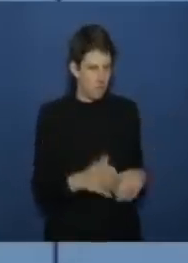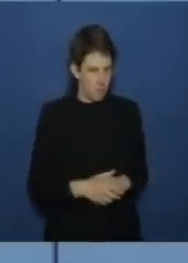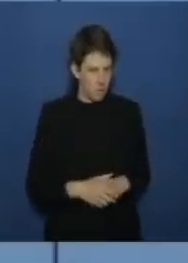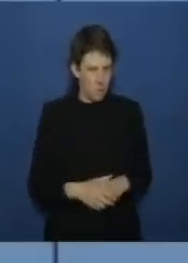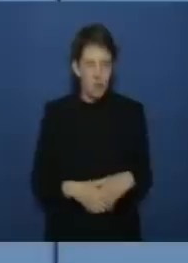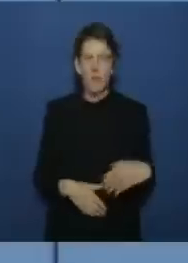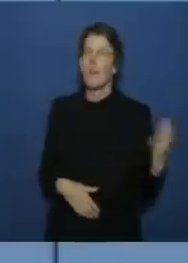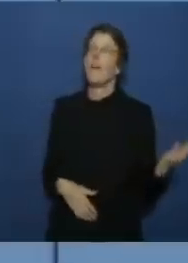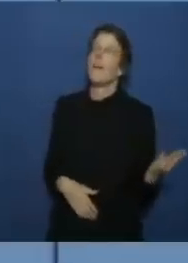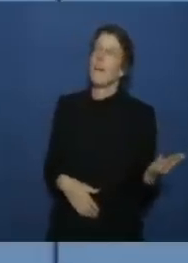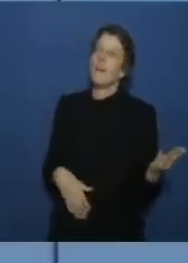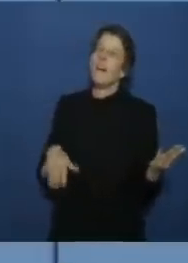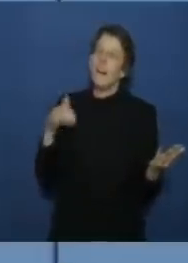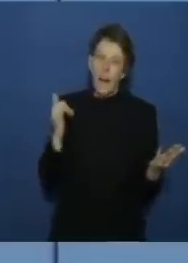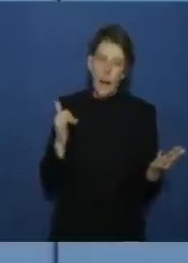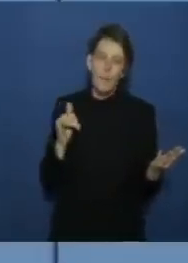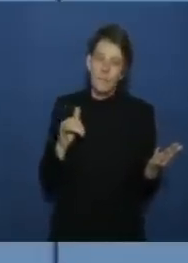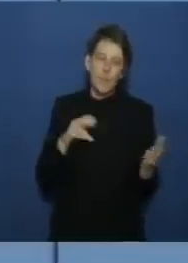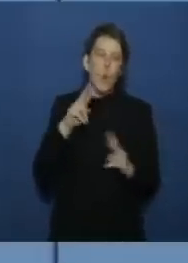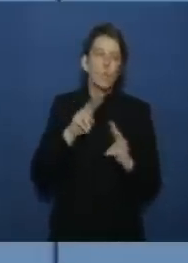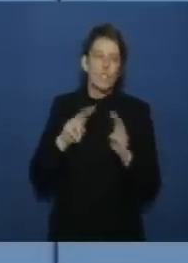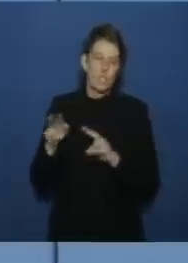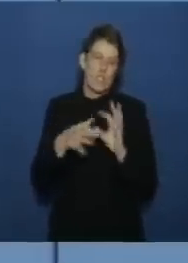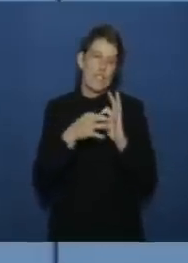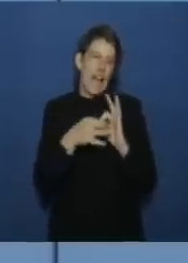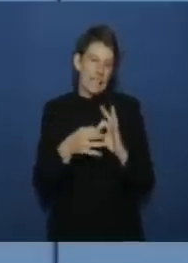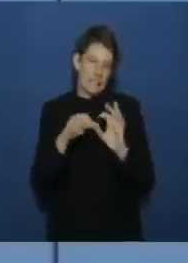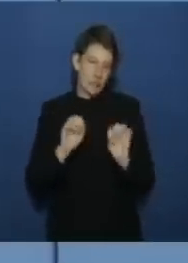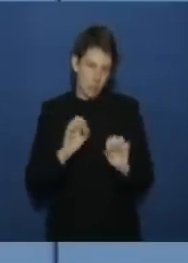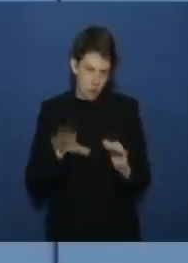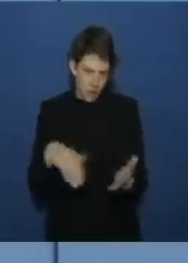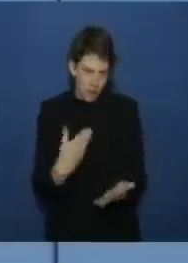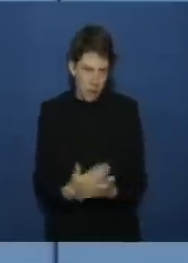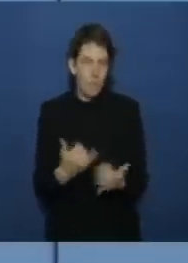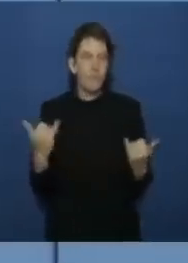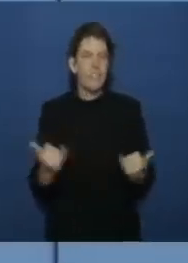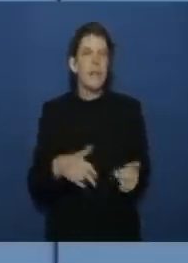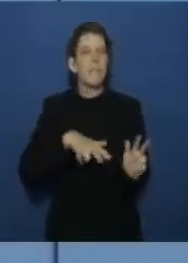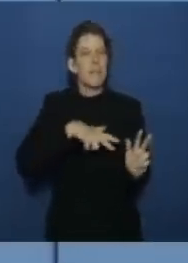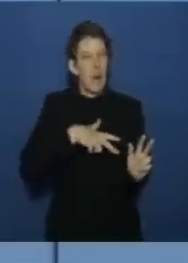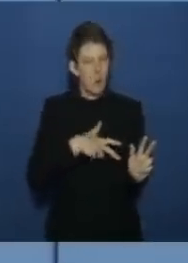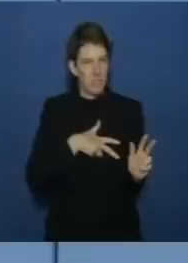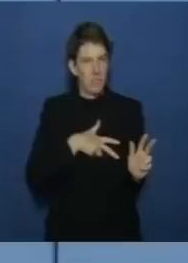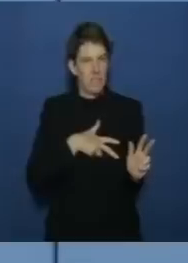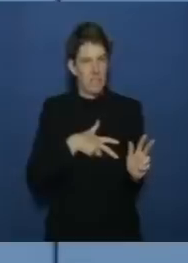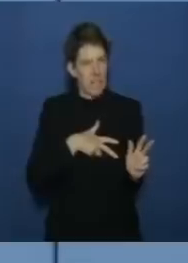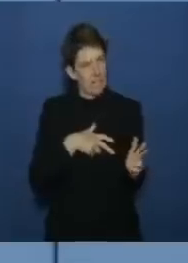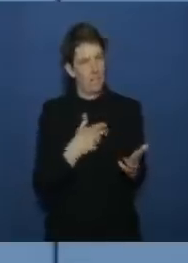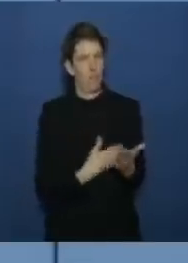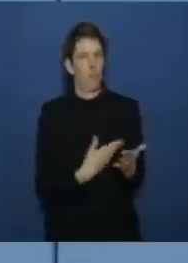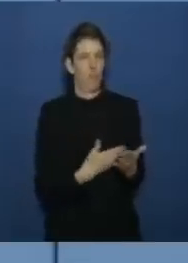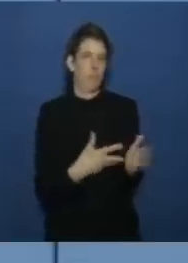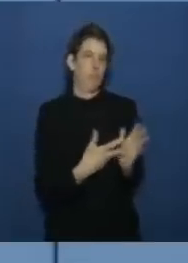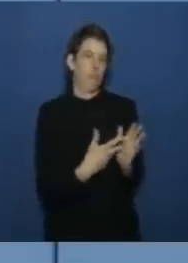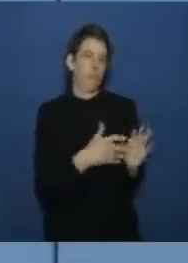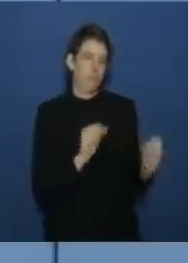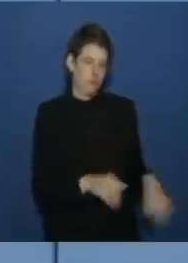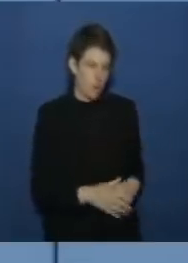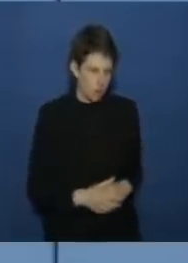gibt es gibt es gibt da unterschiedliche ansatzmöglichkeiten wie die plausibilität geprüft werden kann das eine sind natürlich